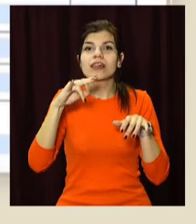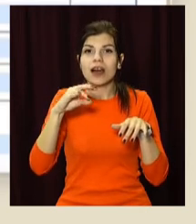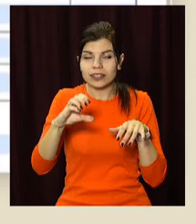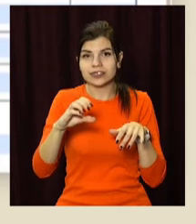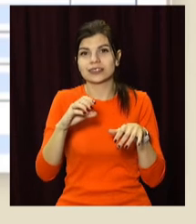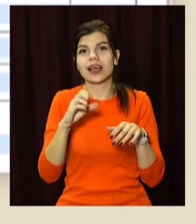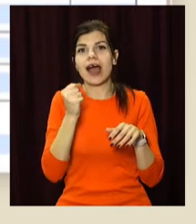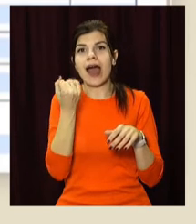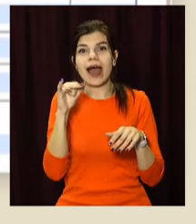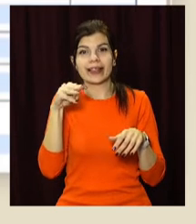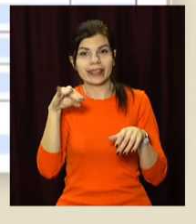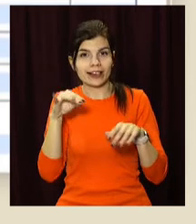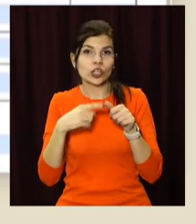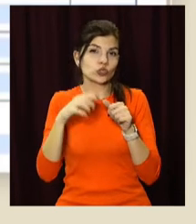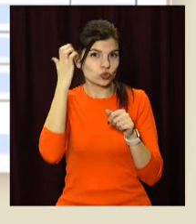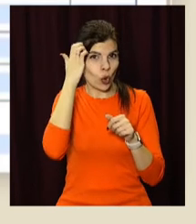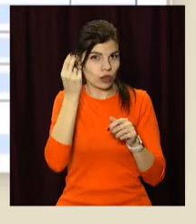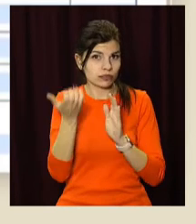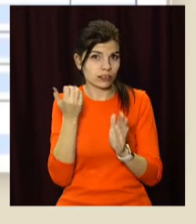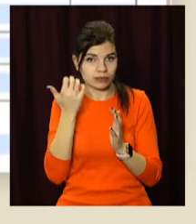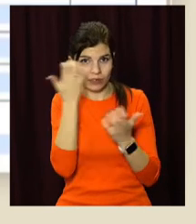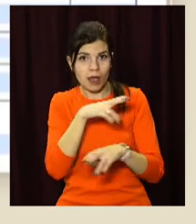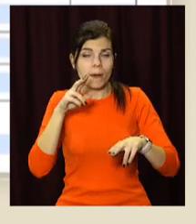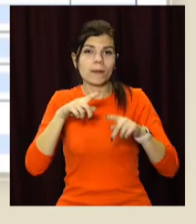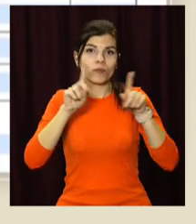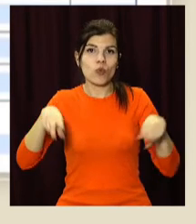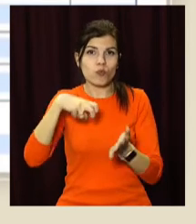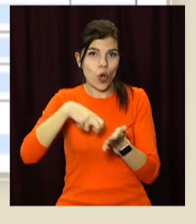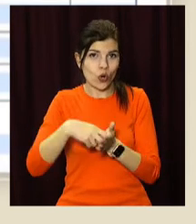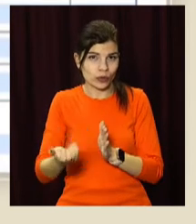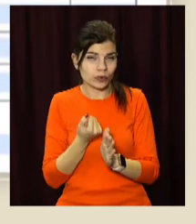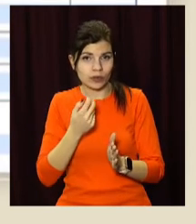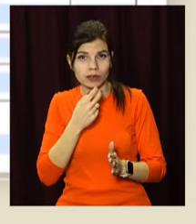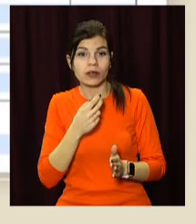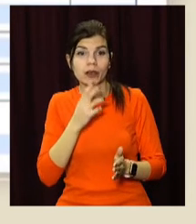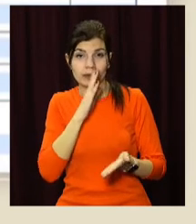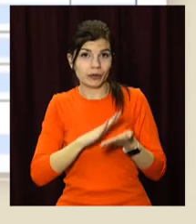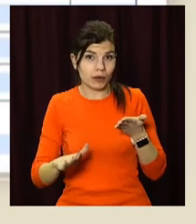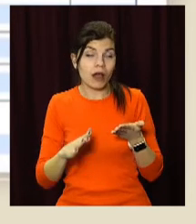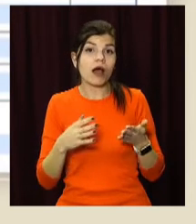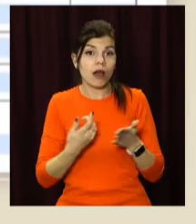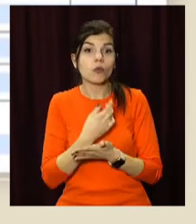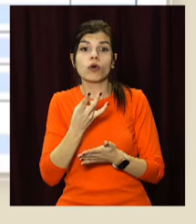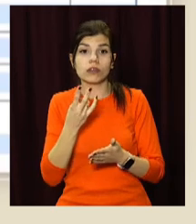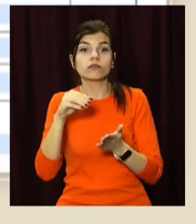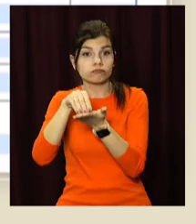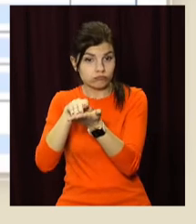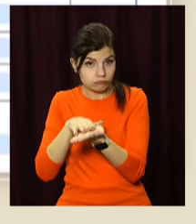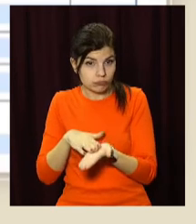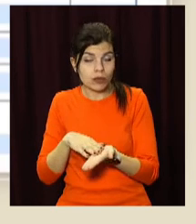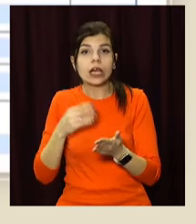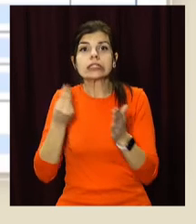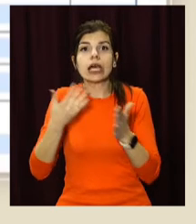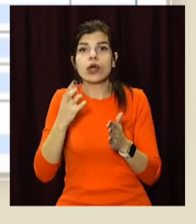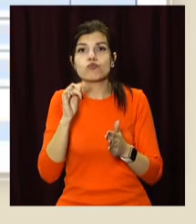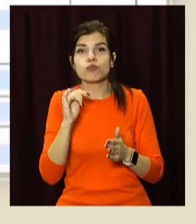ті, хто працюють за чорну готівку чи утримують зарплату в конвертах. Окрім того, декларувати потрібно валютні цінності, окрім готівки – цінні